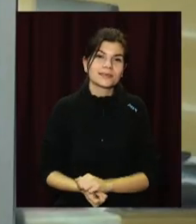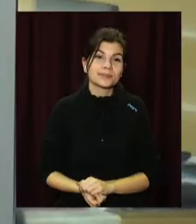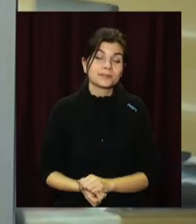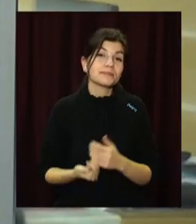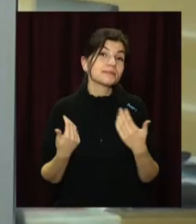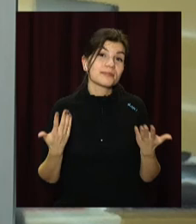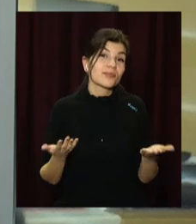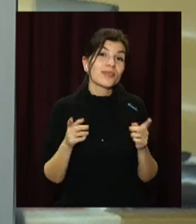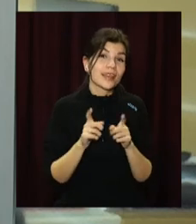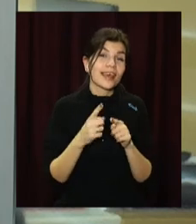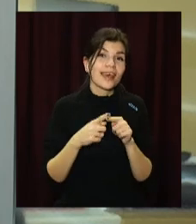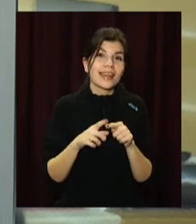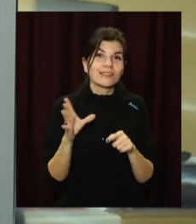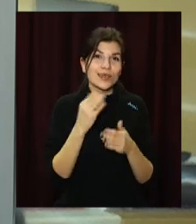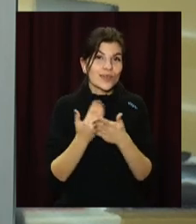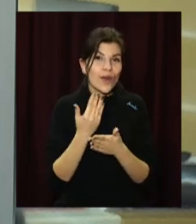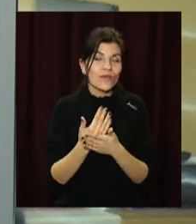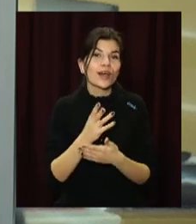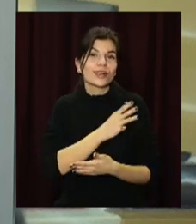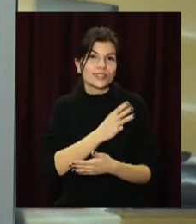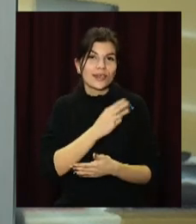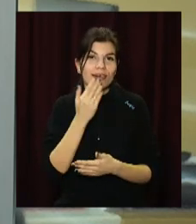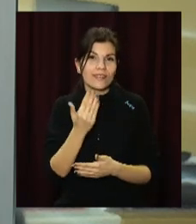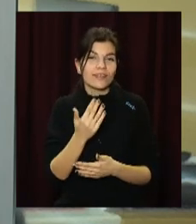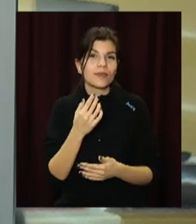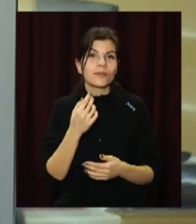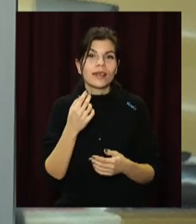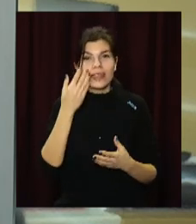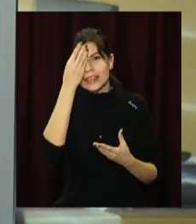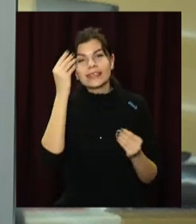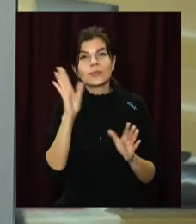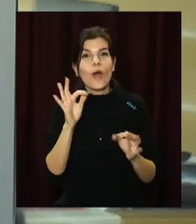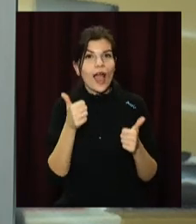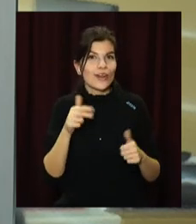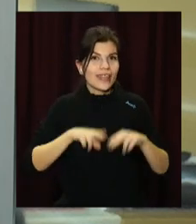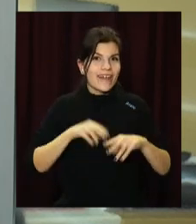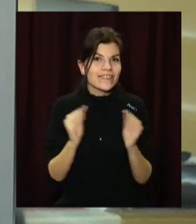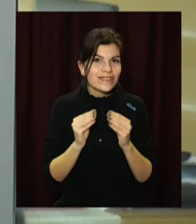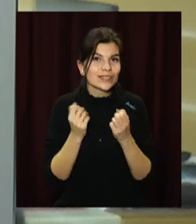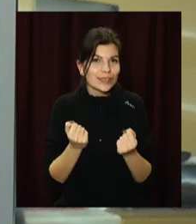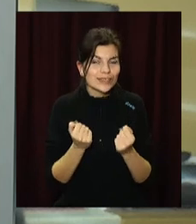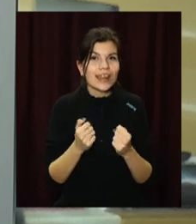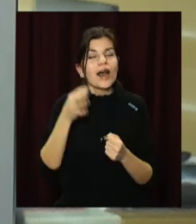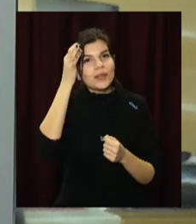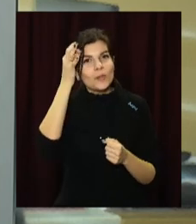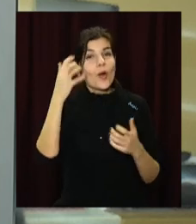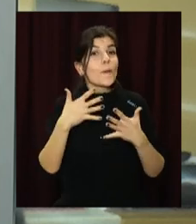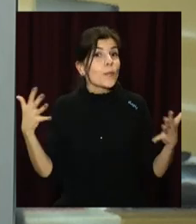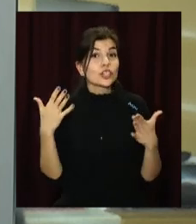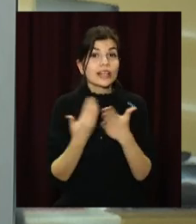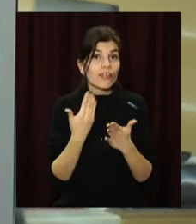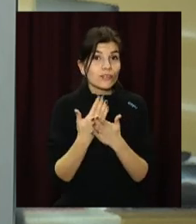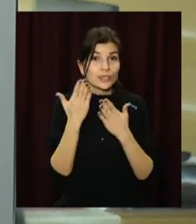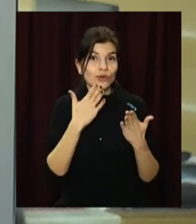Наразі це всі новини на цю годину. Бажаємо і вам не втрачати натхнення та не забувати про гарний настрій. А я нагадую, що більше новин ви можете